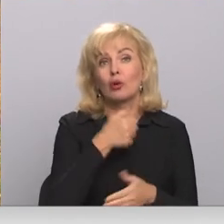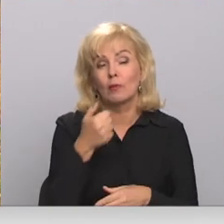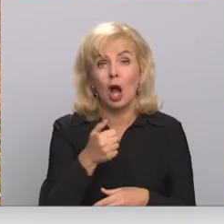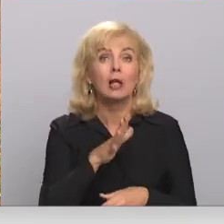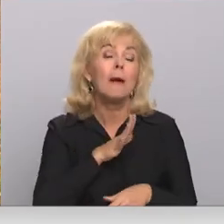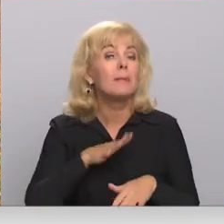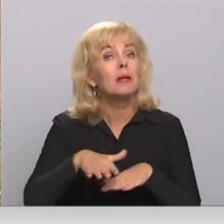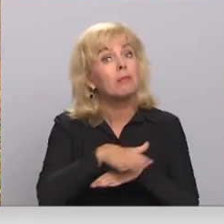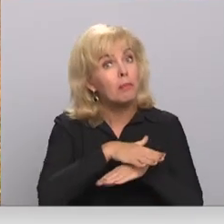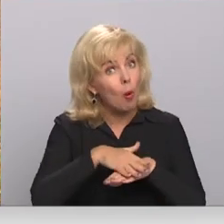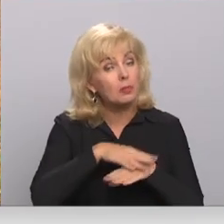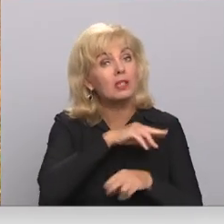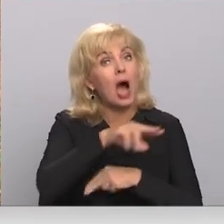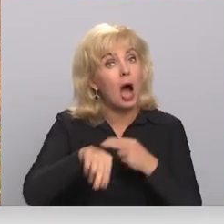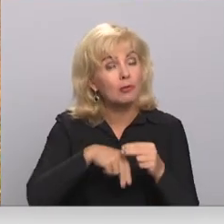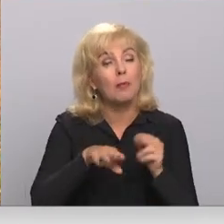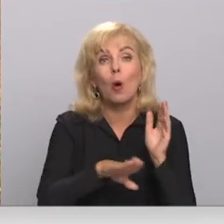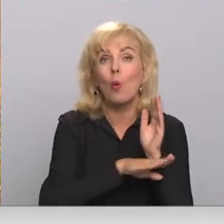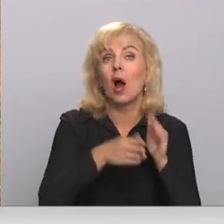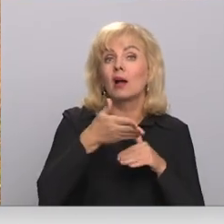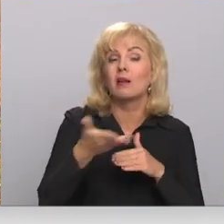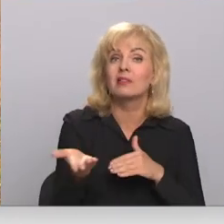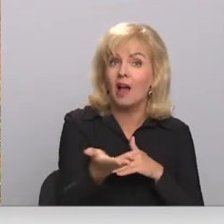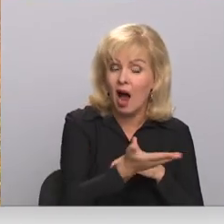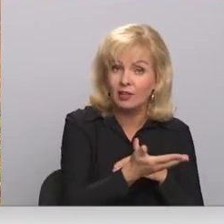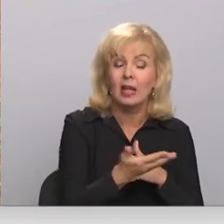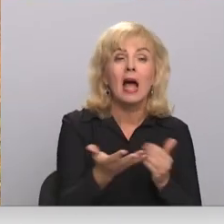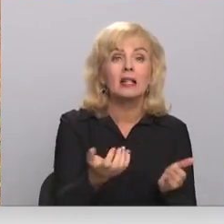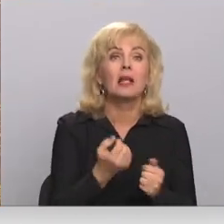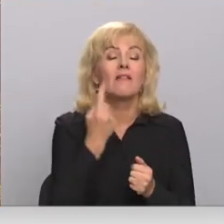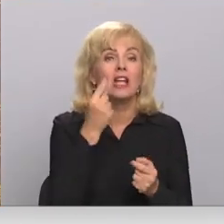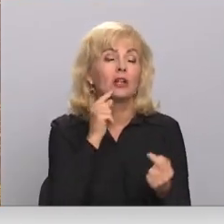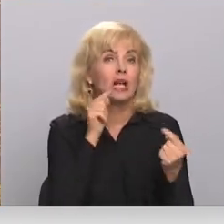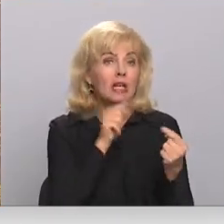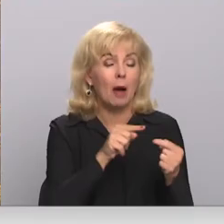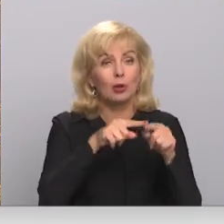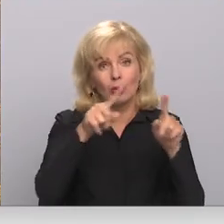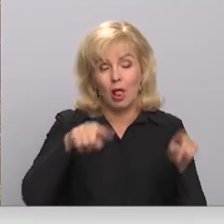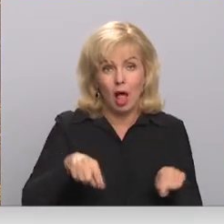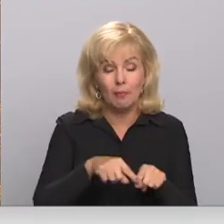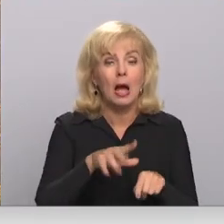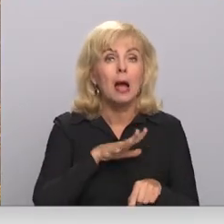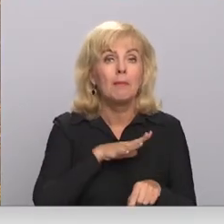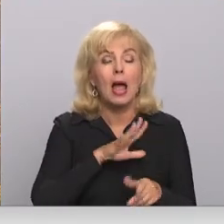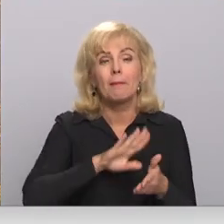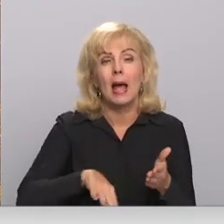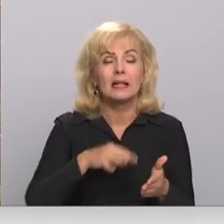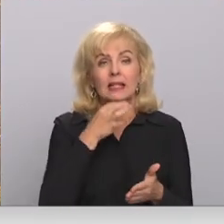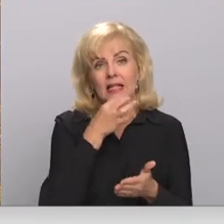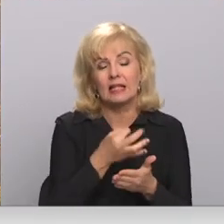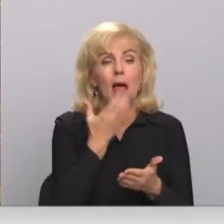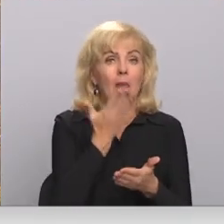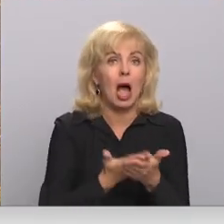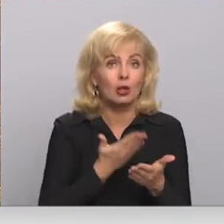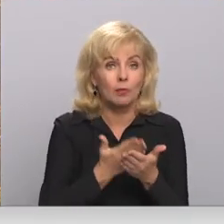gadā bijusi publiskā apsprieda par kokku zāģēšanu. Tika saņemts tikai viena iebilduma viedlapa un tā bijusi bez izteiktiem argumentiem.